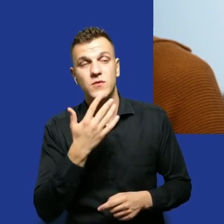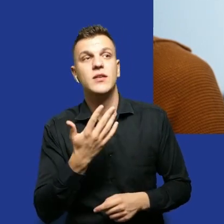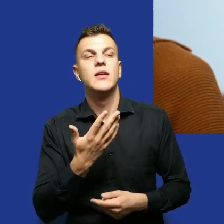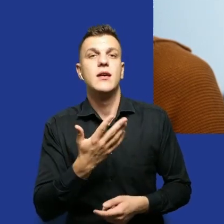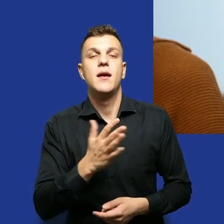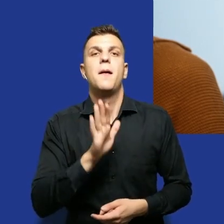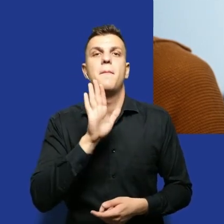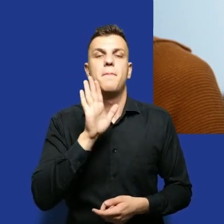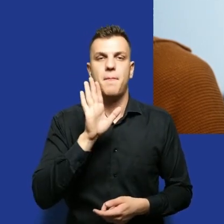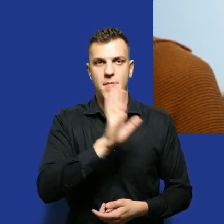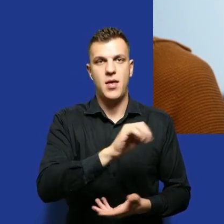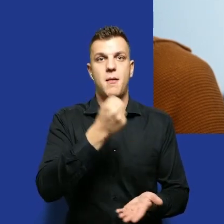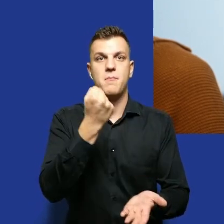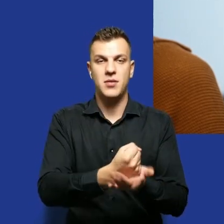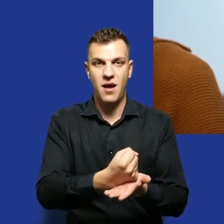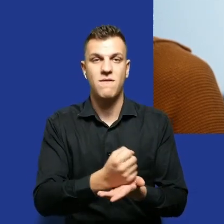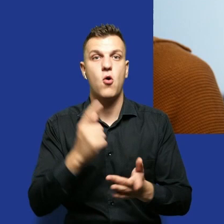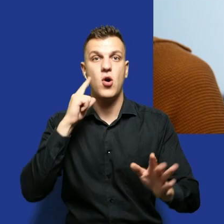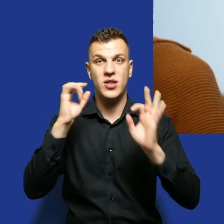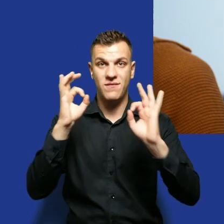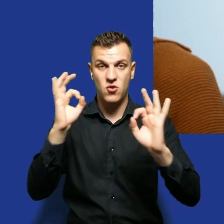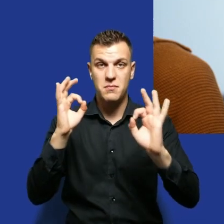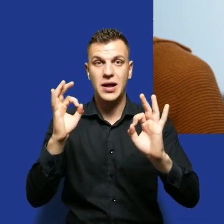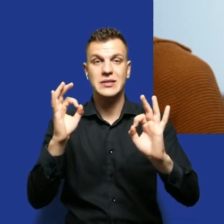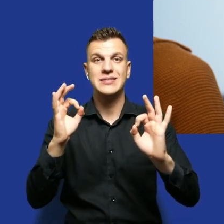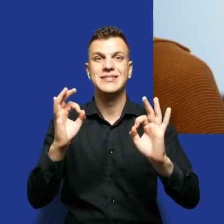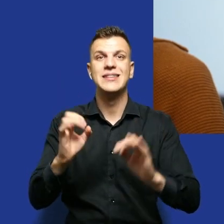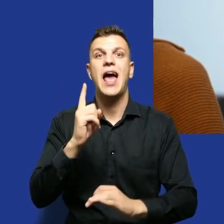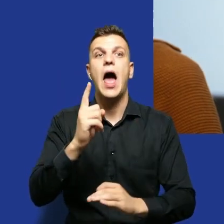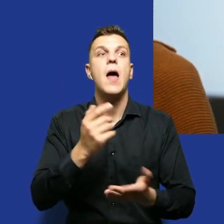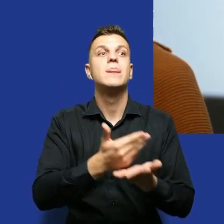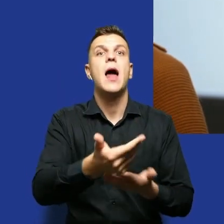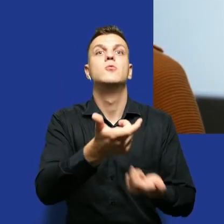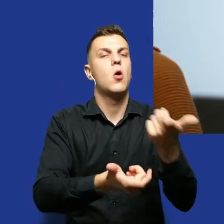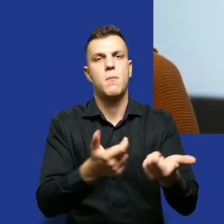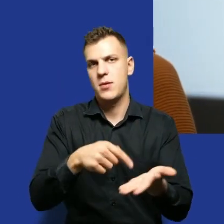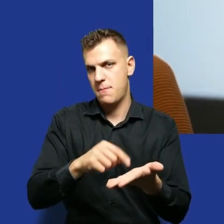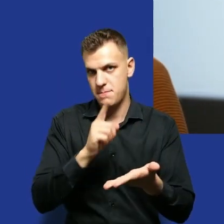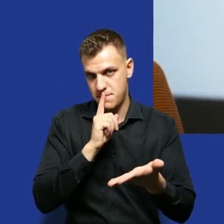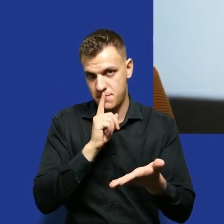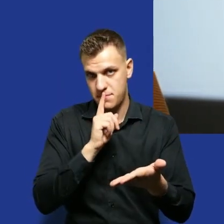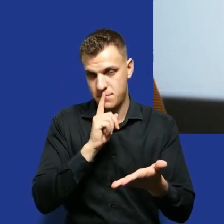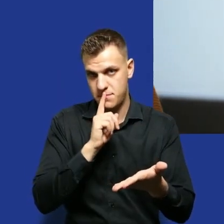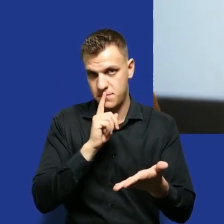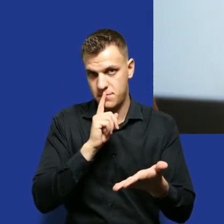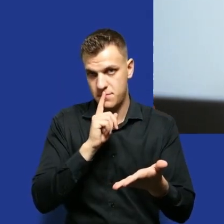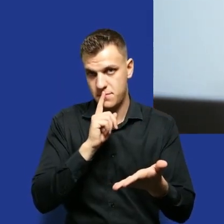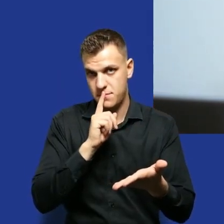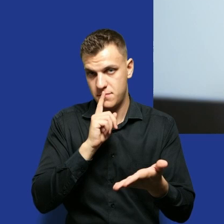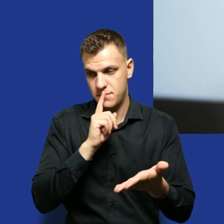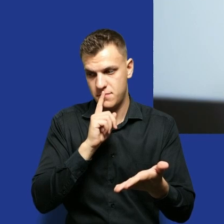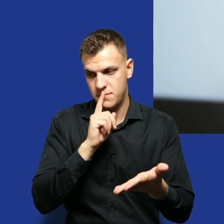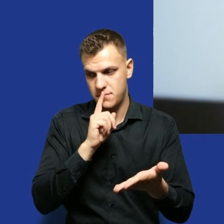uzależnione od celu, w jakim jest realizowane. To jakby, no to każde,